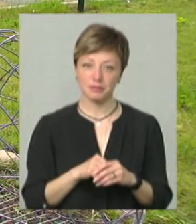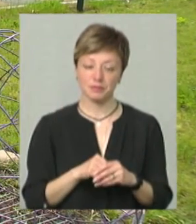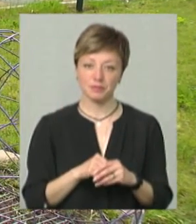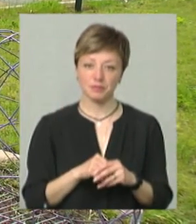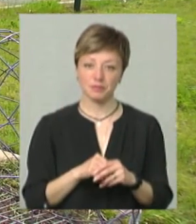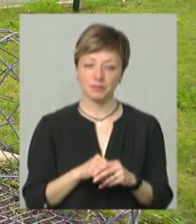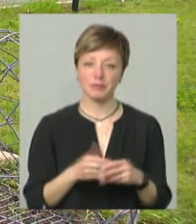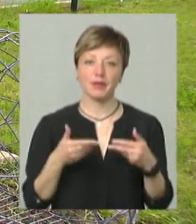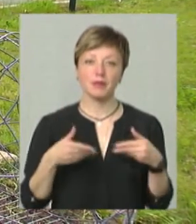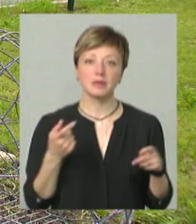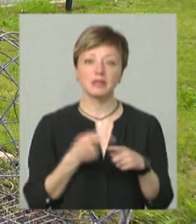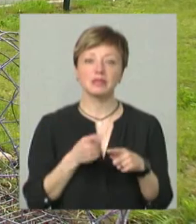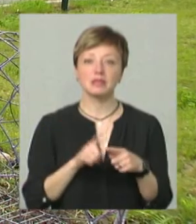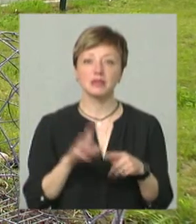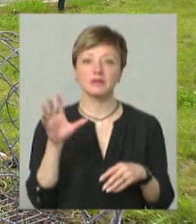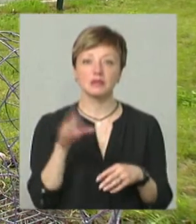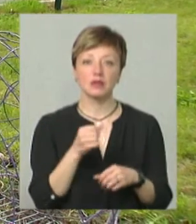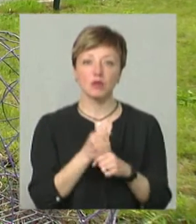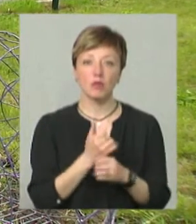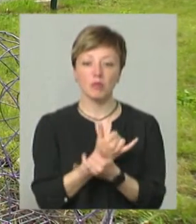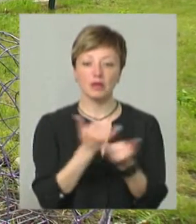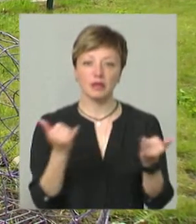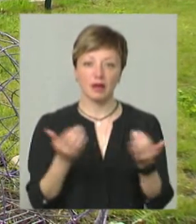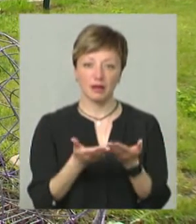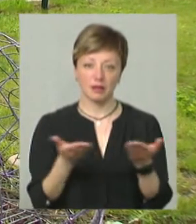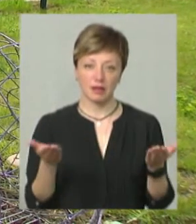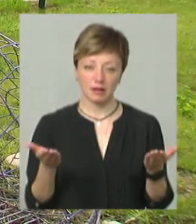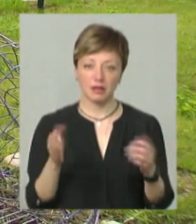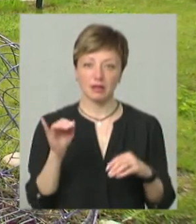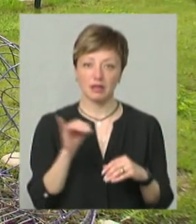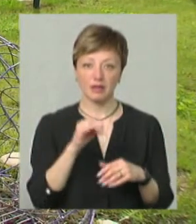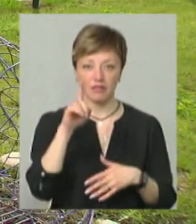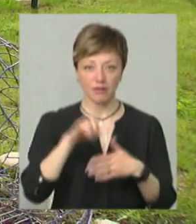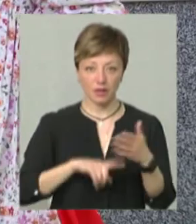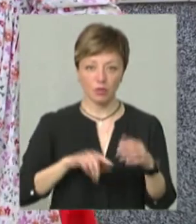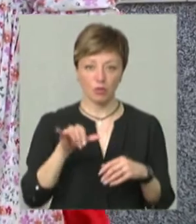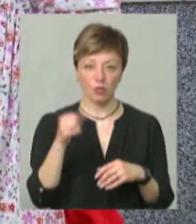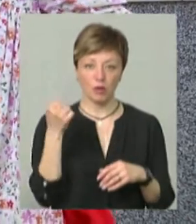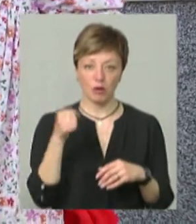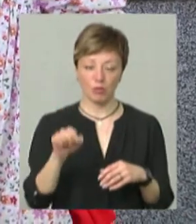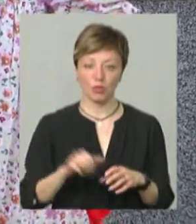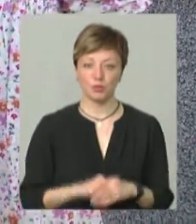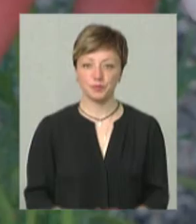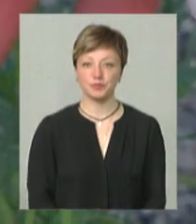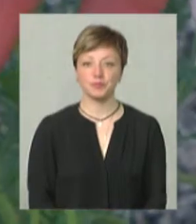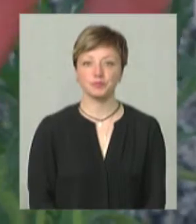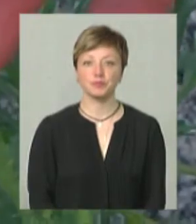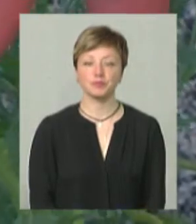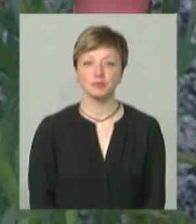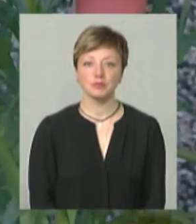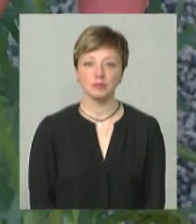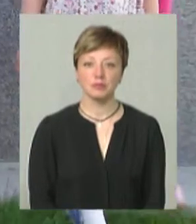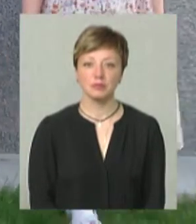Ми це все робимо для них. І віримо в перемогу. Наталія Пеляниця, Олександр